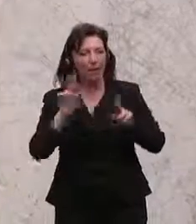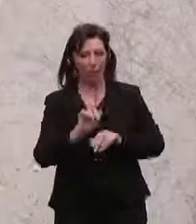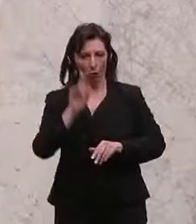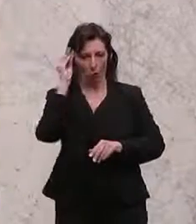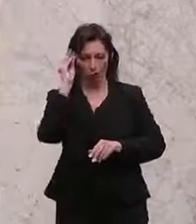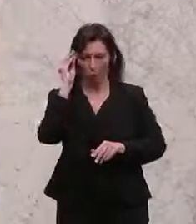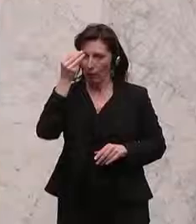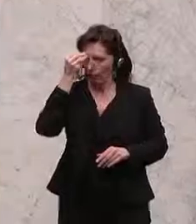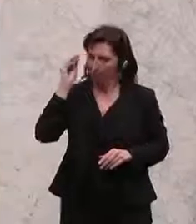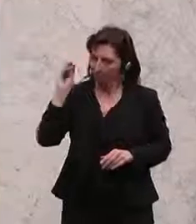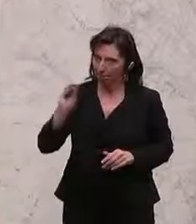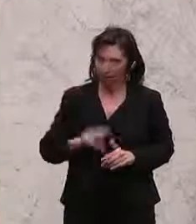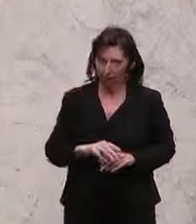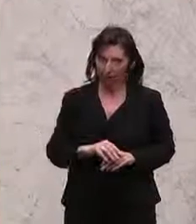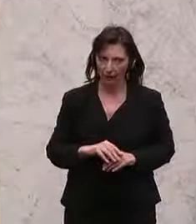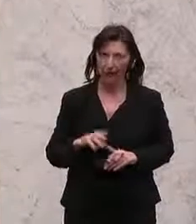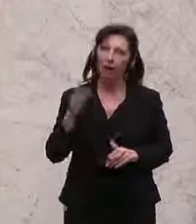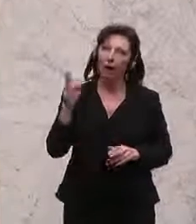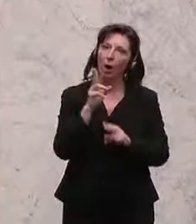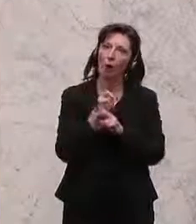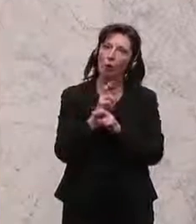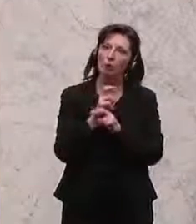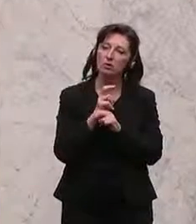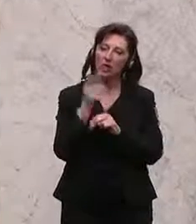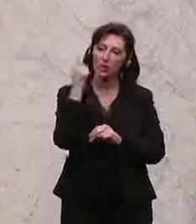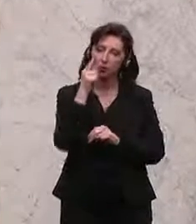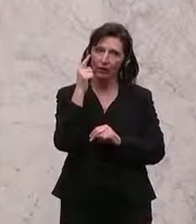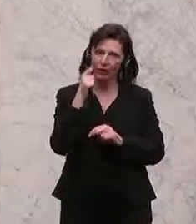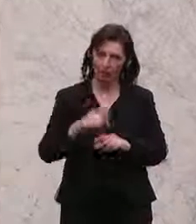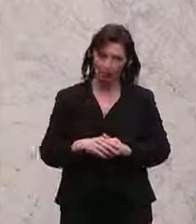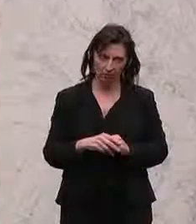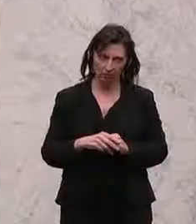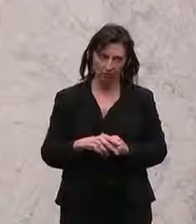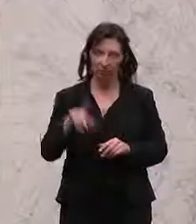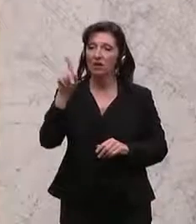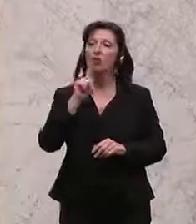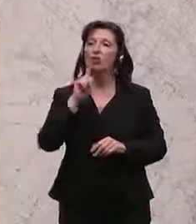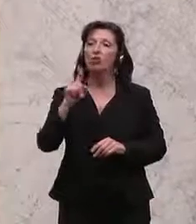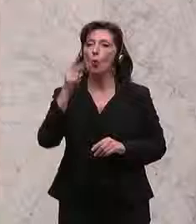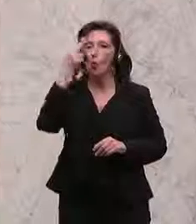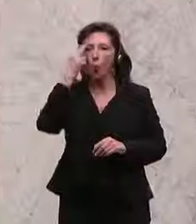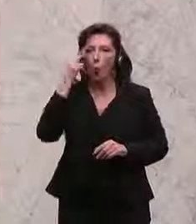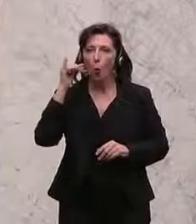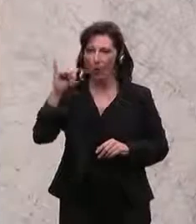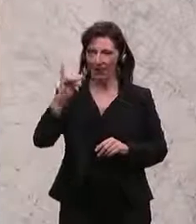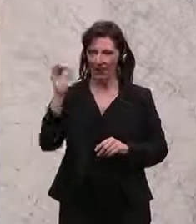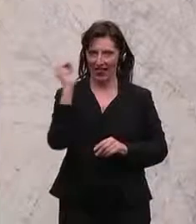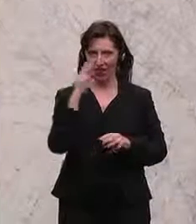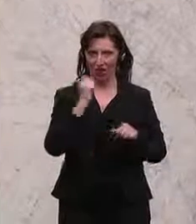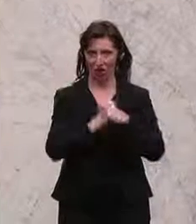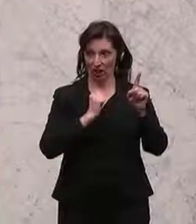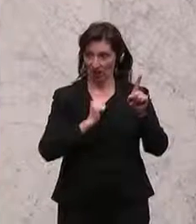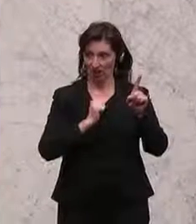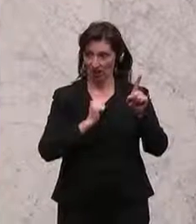daran erinnern, dass die österreichischen Studierenden allein an der Universität in Lichtenstein